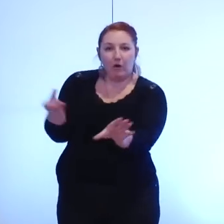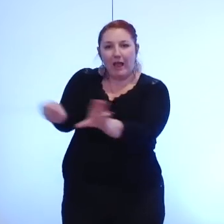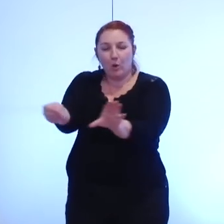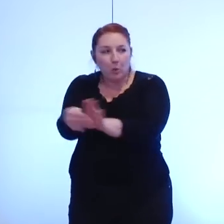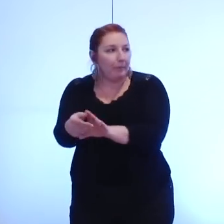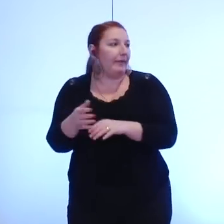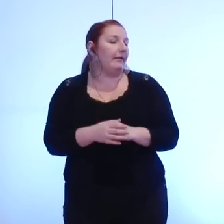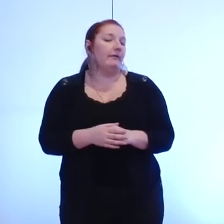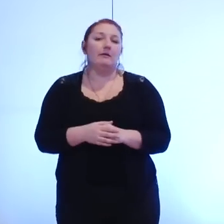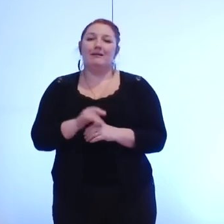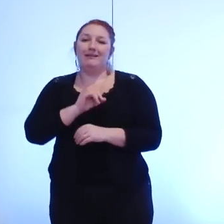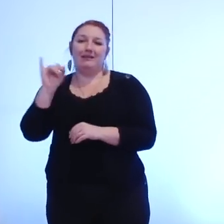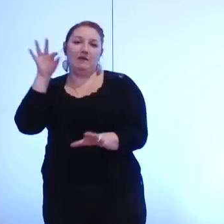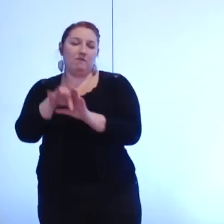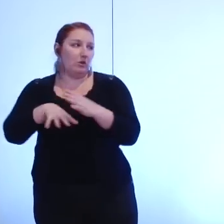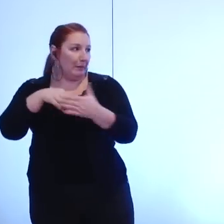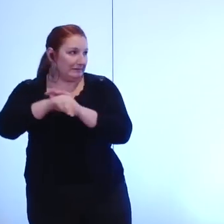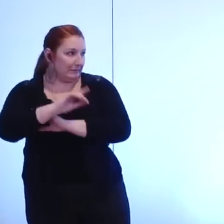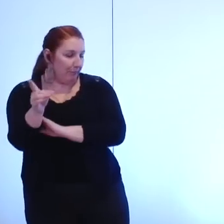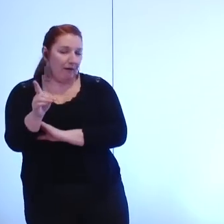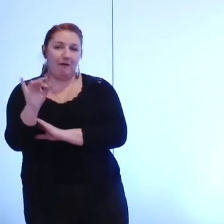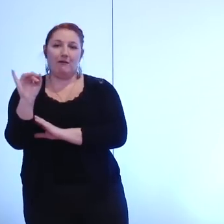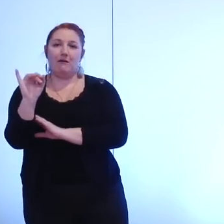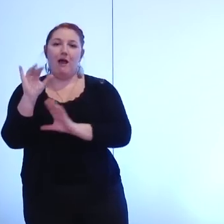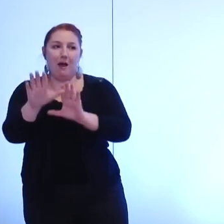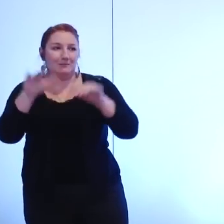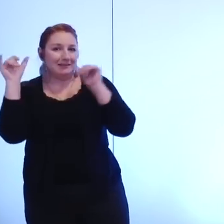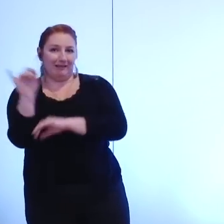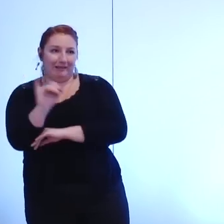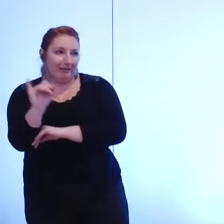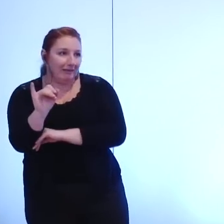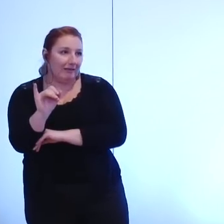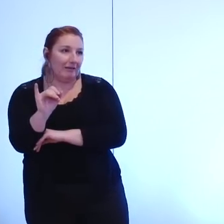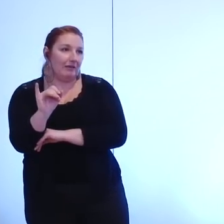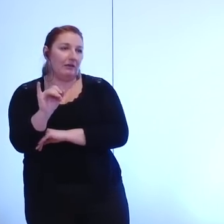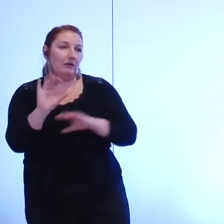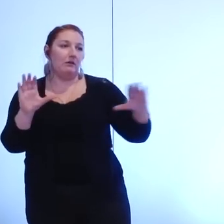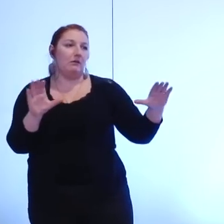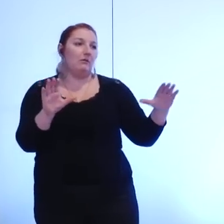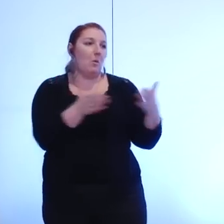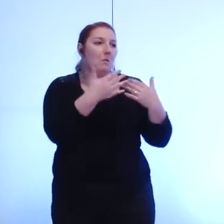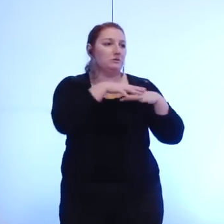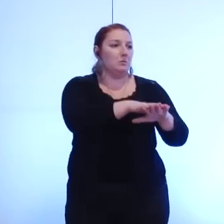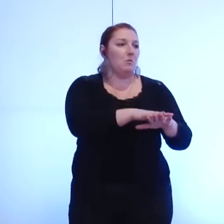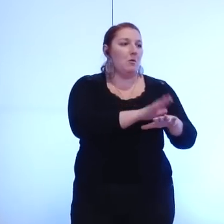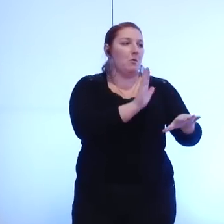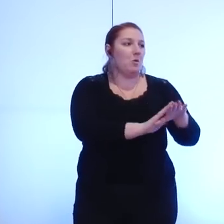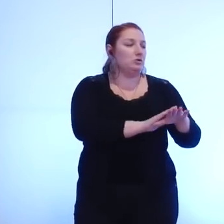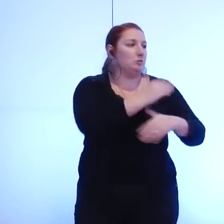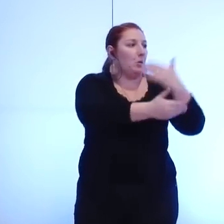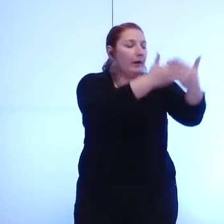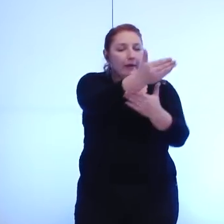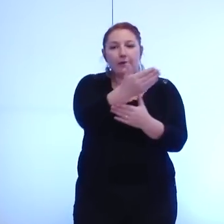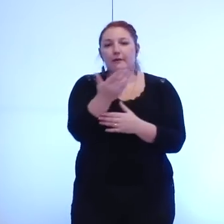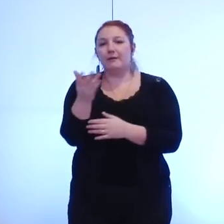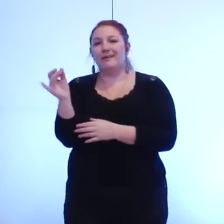qui ne prend pas part au vote qui s'abstient le rassemblement de gauche et de progrès qui